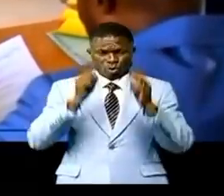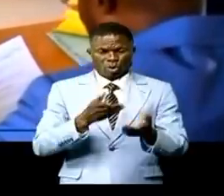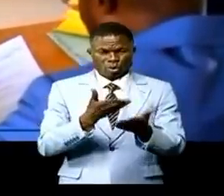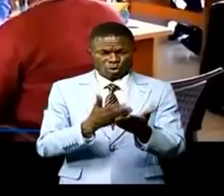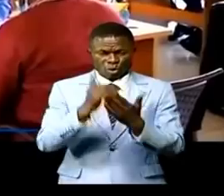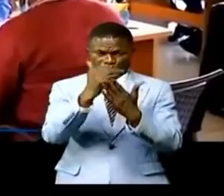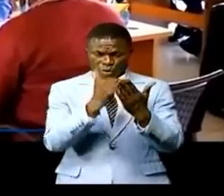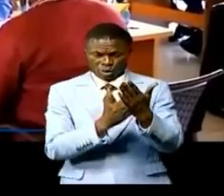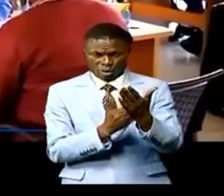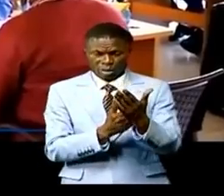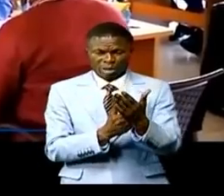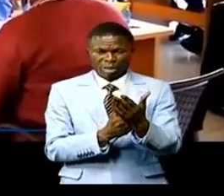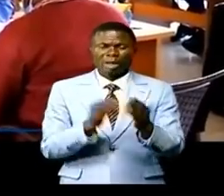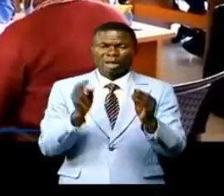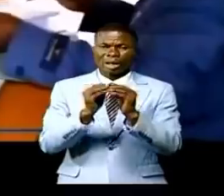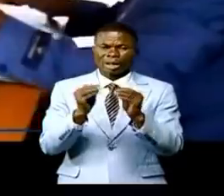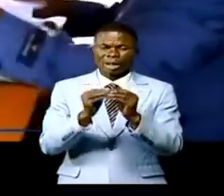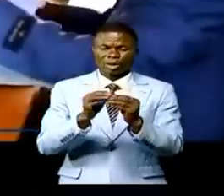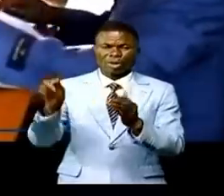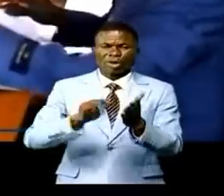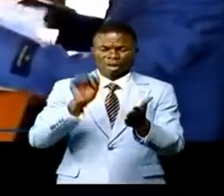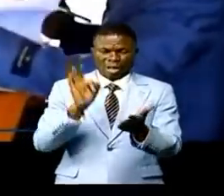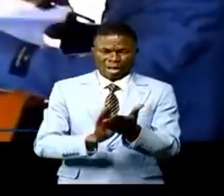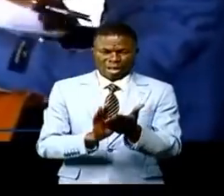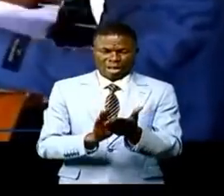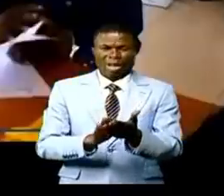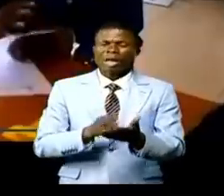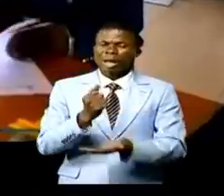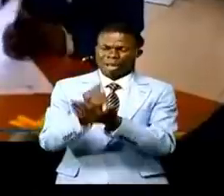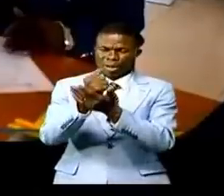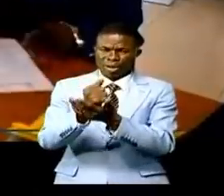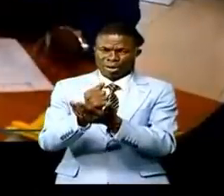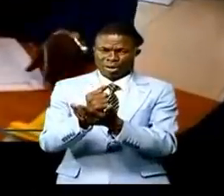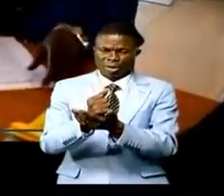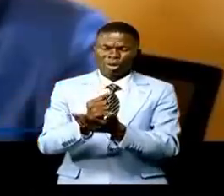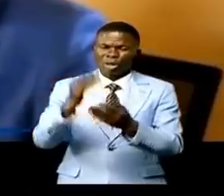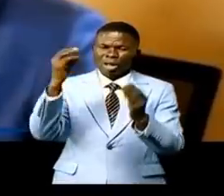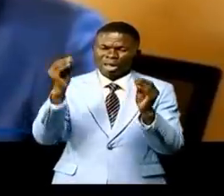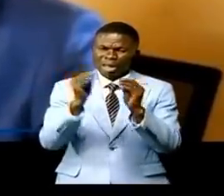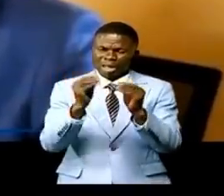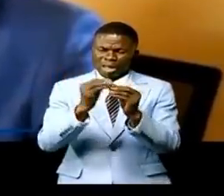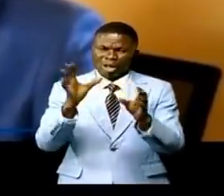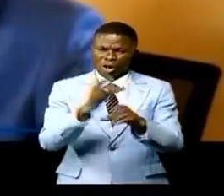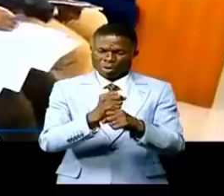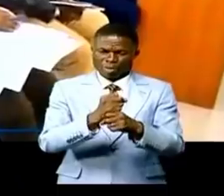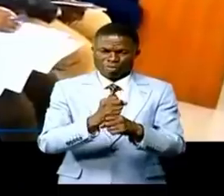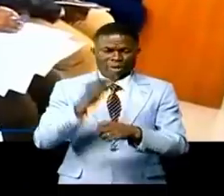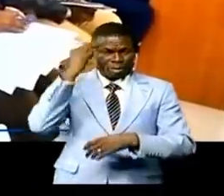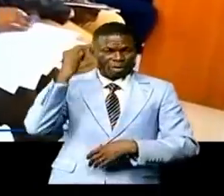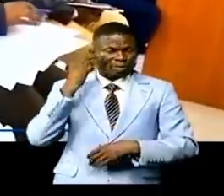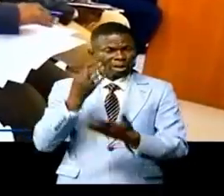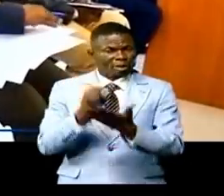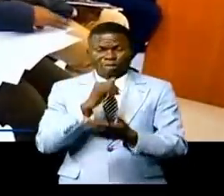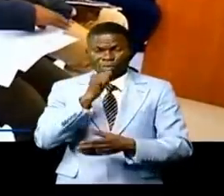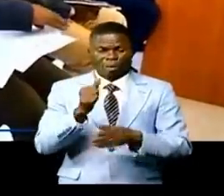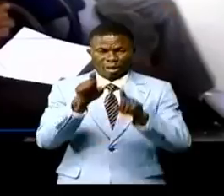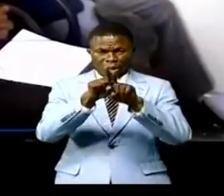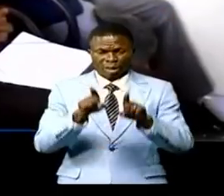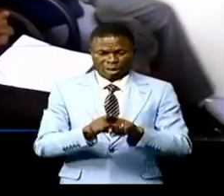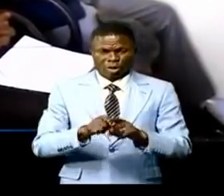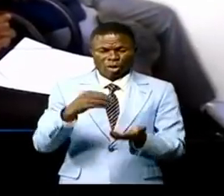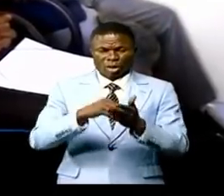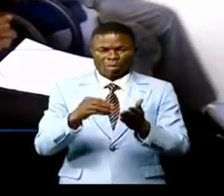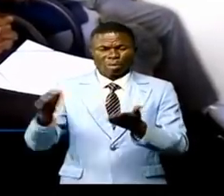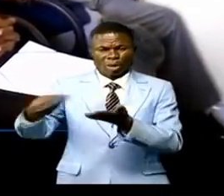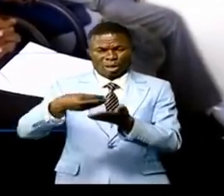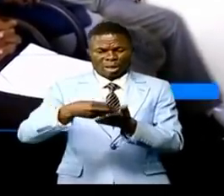prises lors d'une matinée fiscale qui a permis non seulement de faire la restitution des instructions du ministre des Finances sur la mobilisation